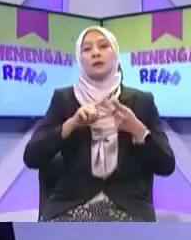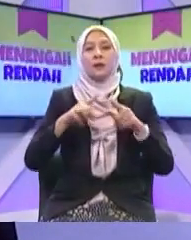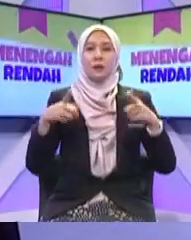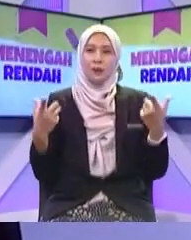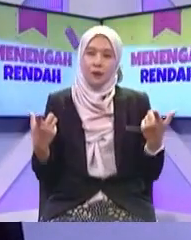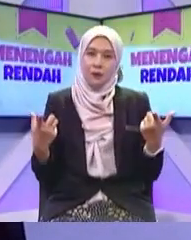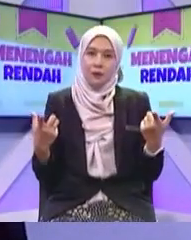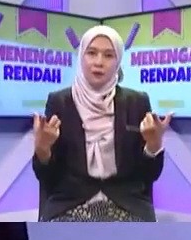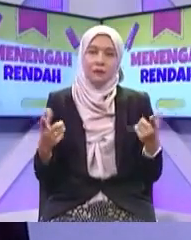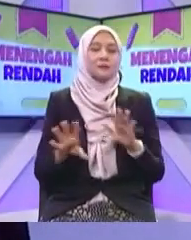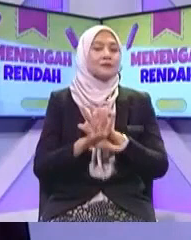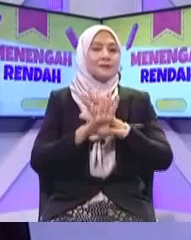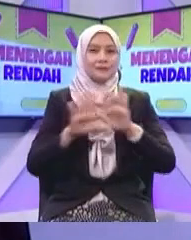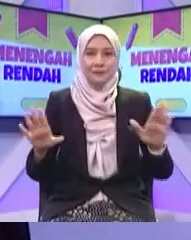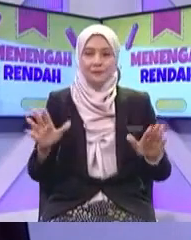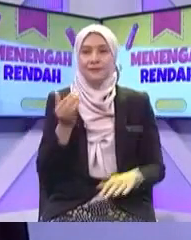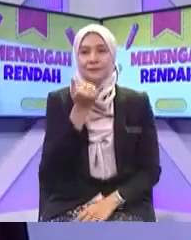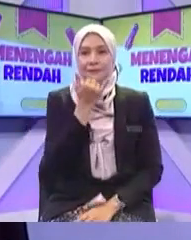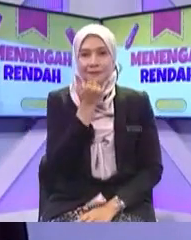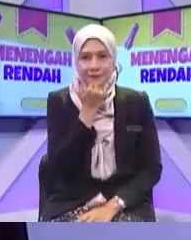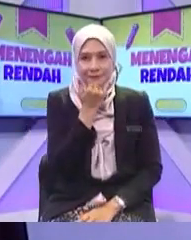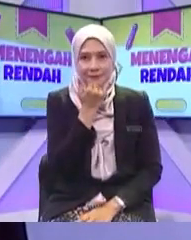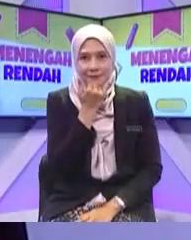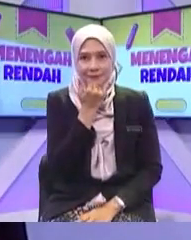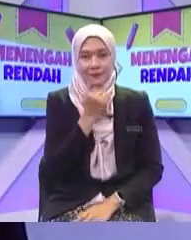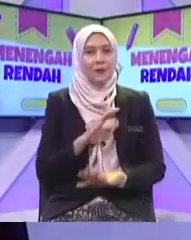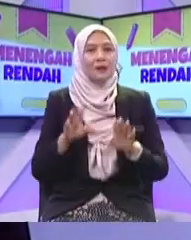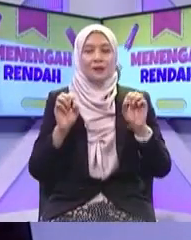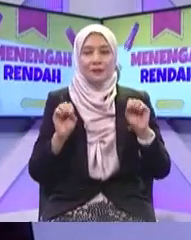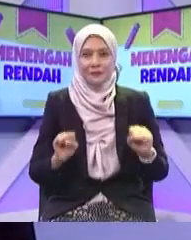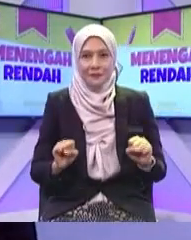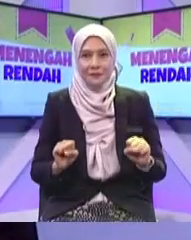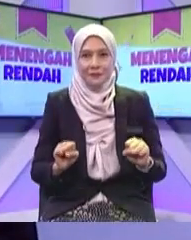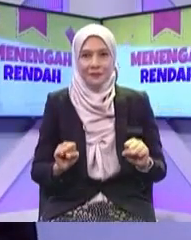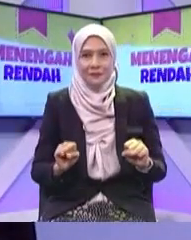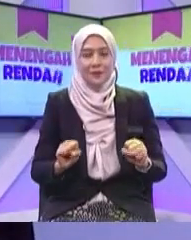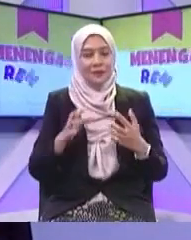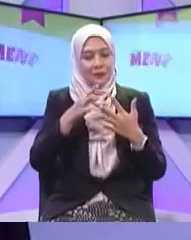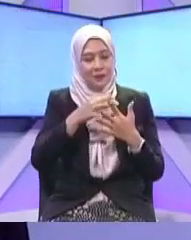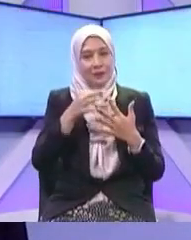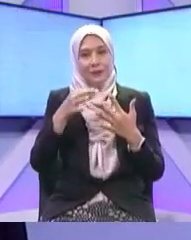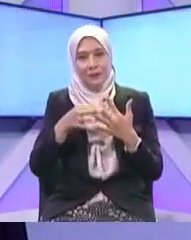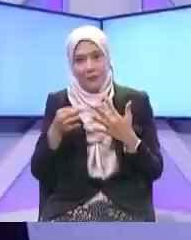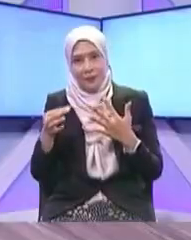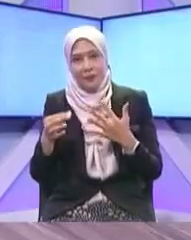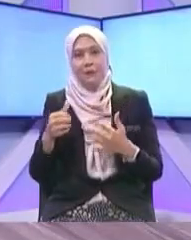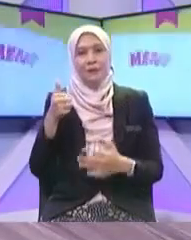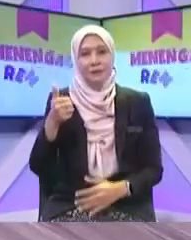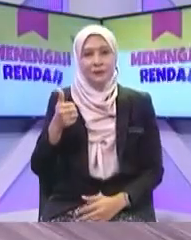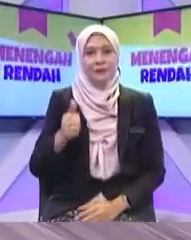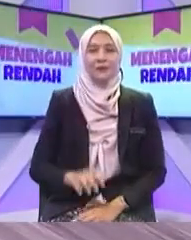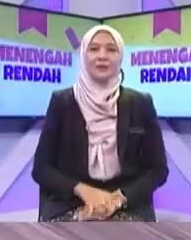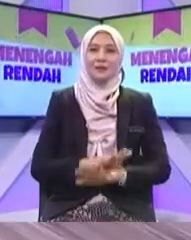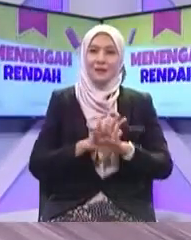jangan sebarkan maklumat rakan-rakan yang buruk tentang rakan-rakan dalam media sosial tidak pasti jangan